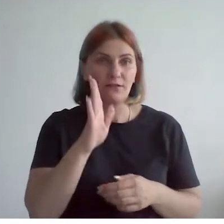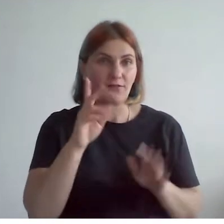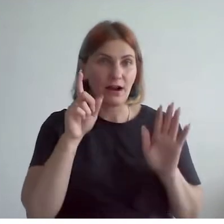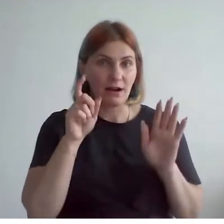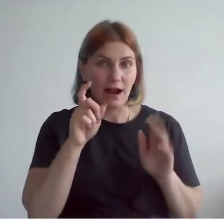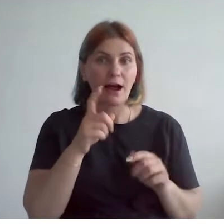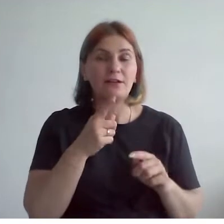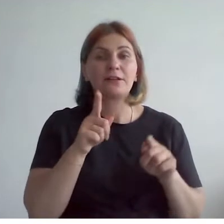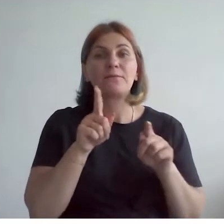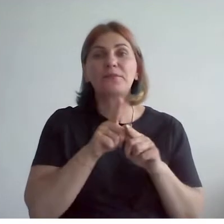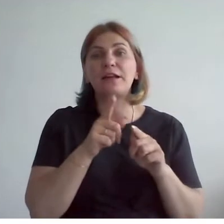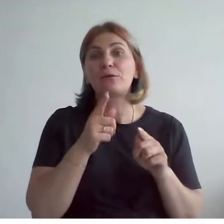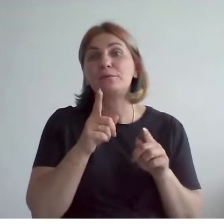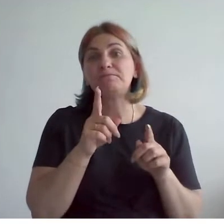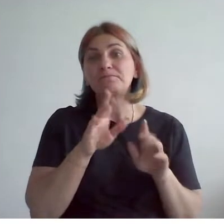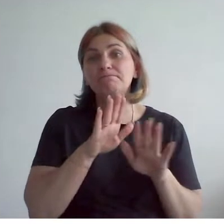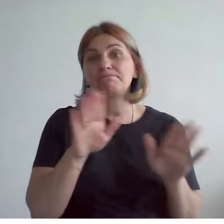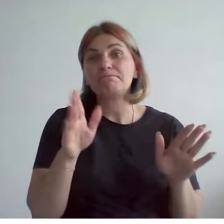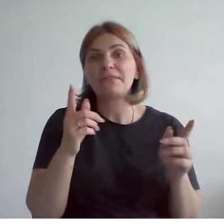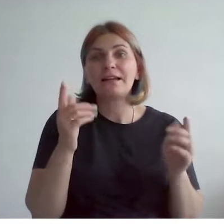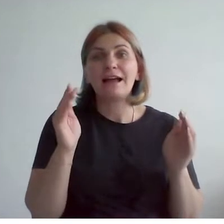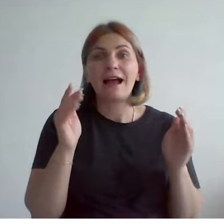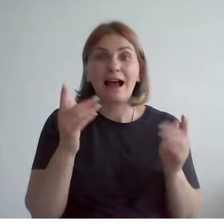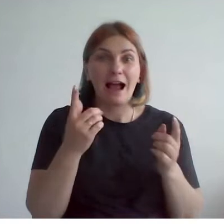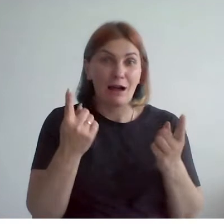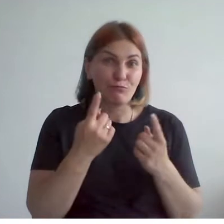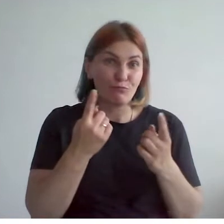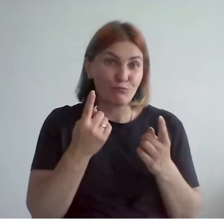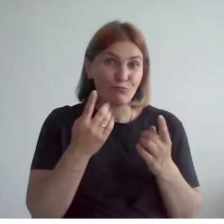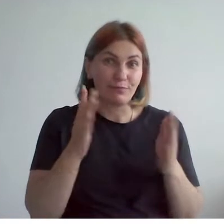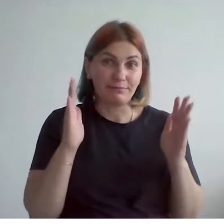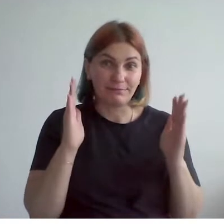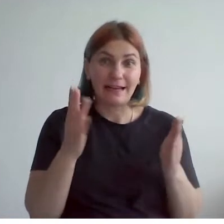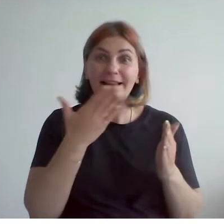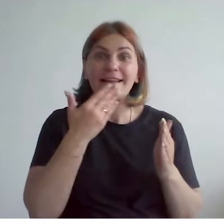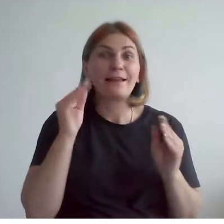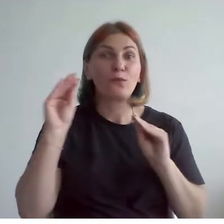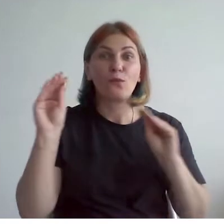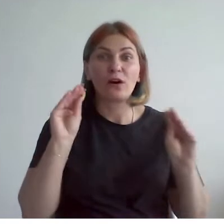индустриальное пространство, минималистичные стены, на которых нет никаких украшений.